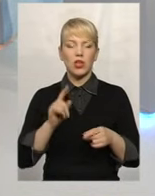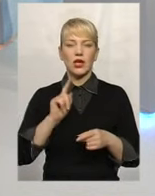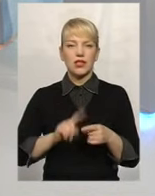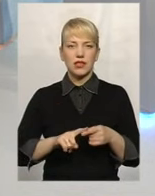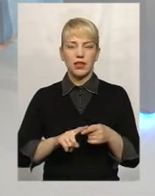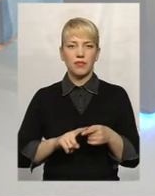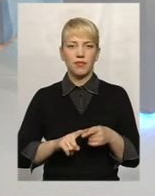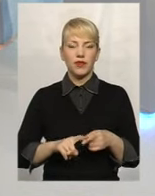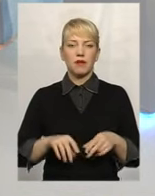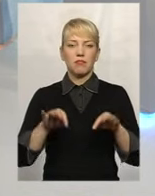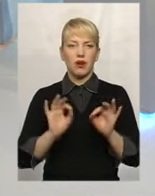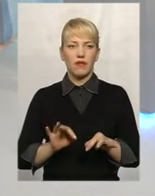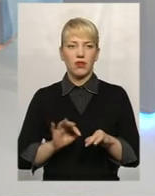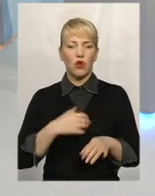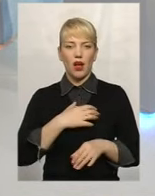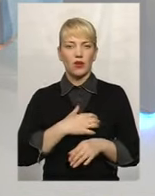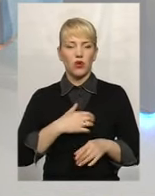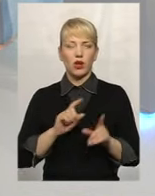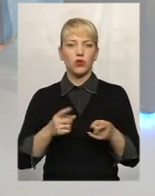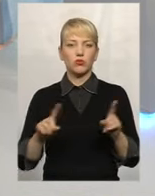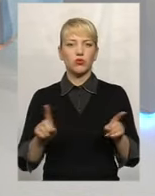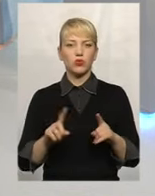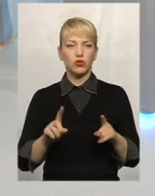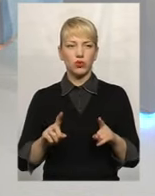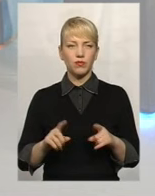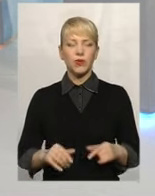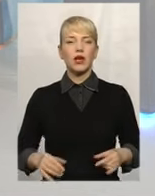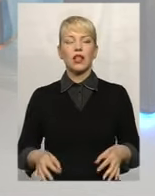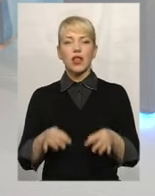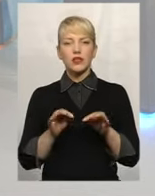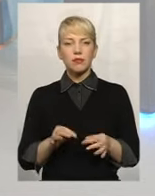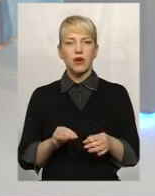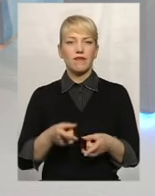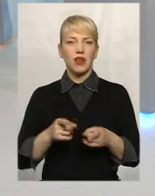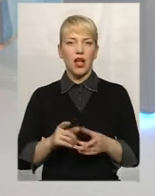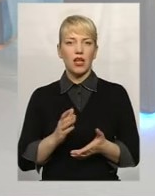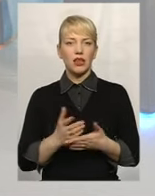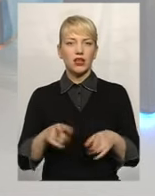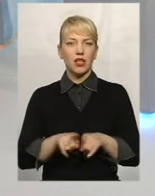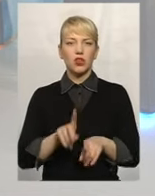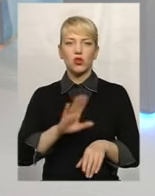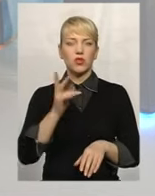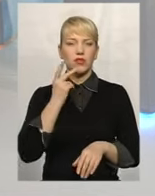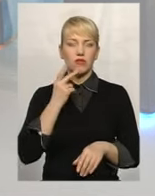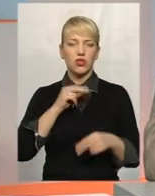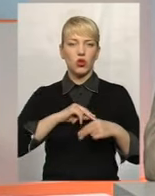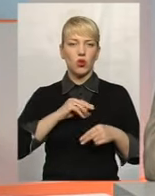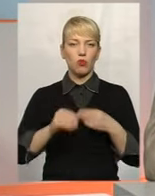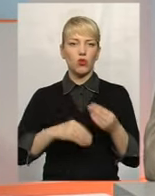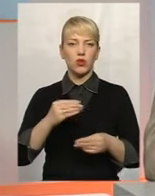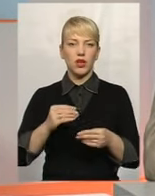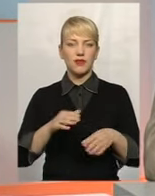в принципі, правильно і актуально, тому що, насправді, реалії такі, що не завжди роботодавці дотримуються